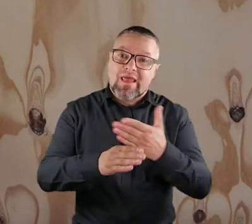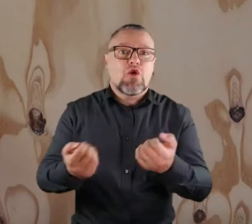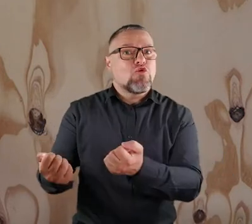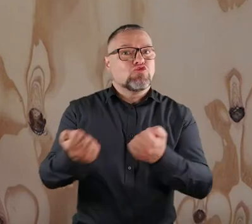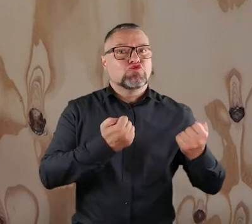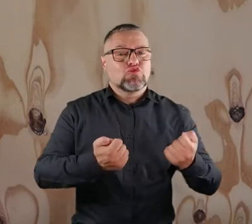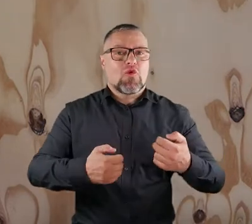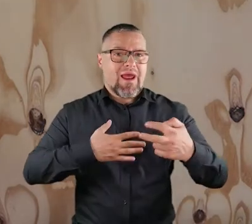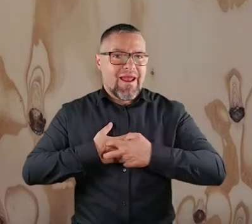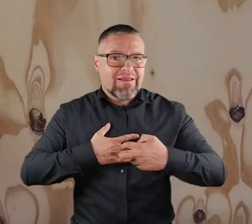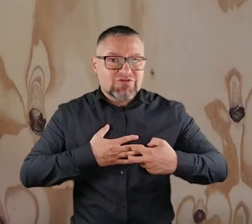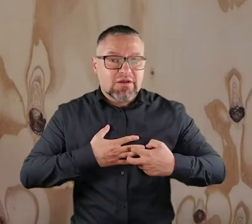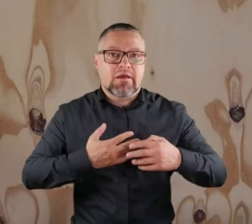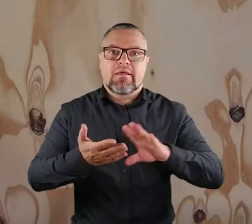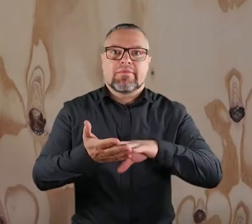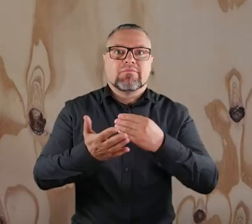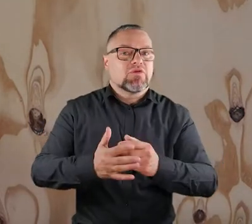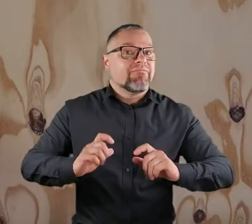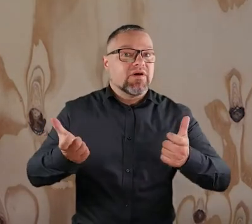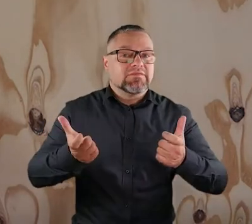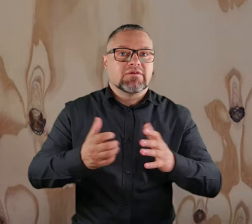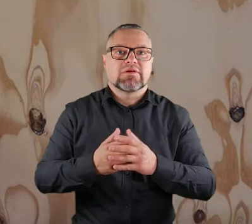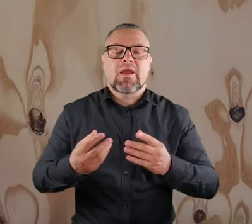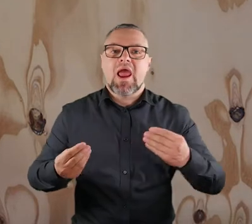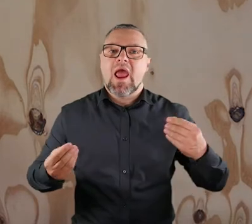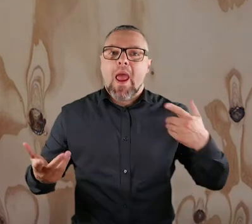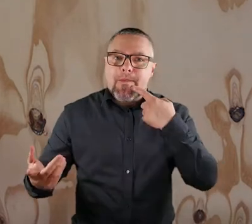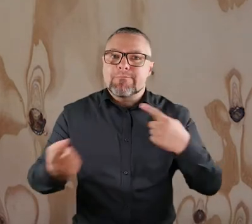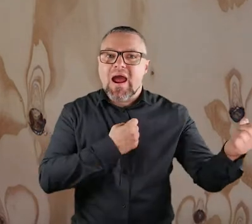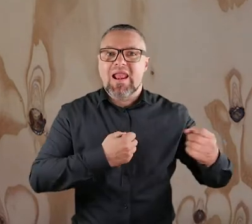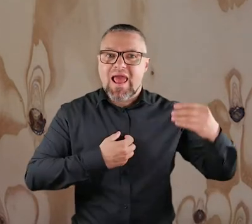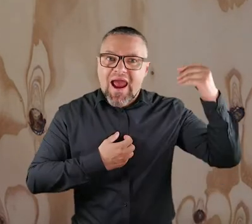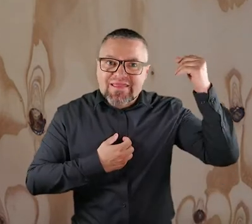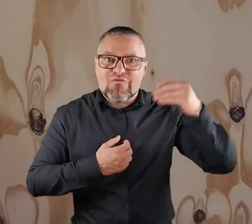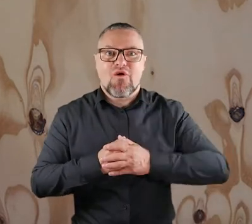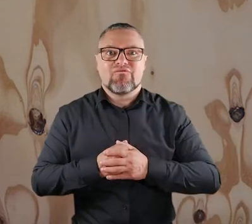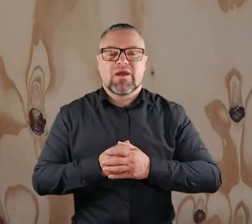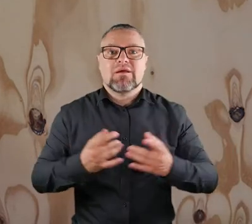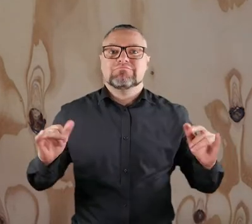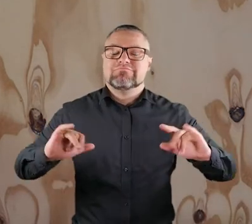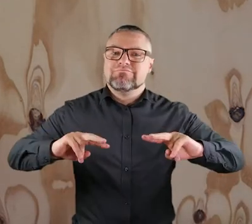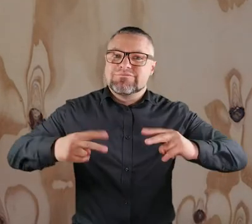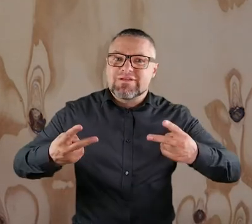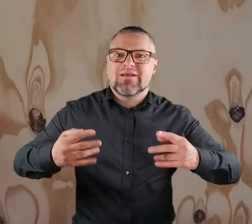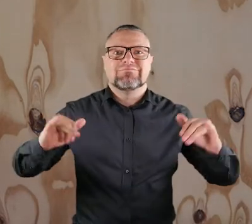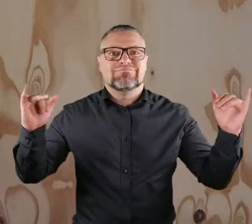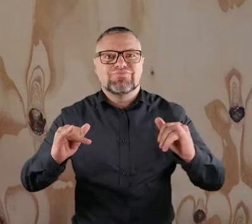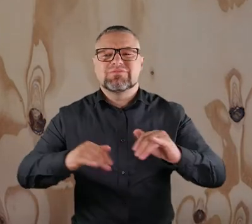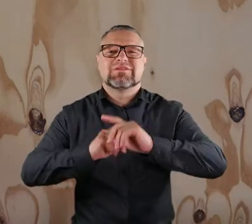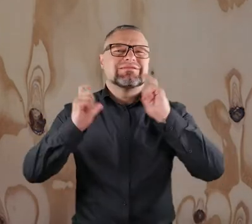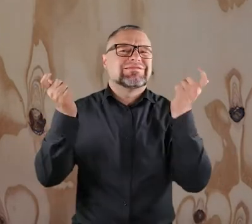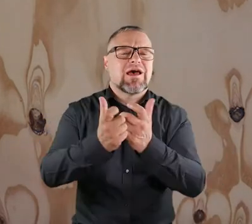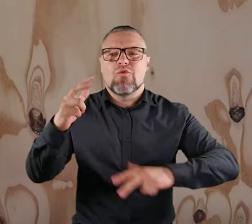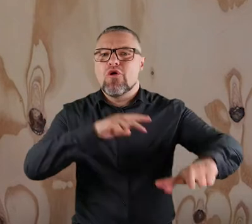leczenia podtrzymującego. Między innymi są to takie wydarzenia, jak bal karnawałowy, albo piknik, na które zapraszamy całe rodziny,